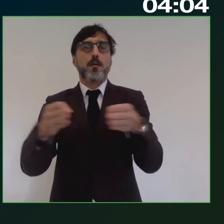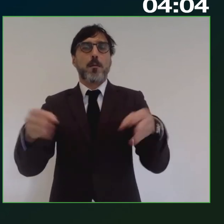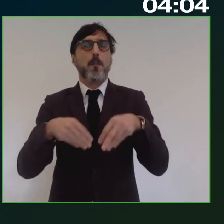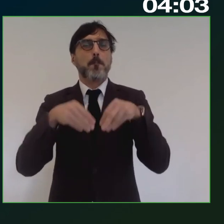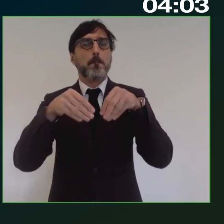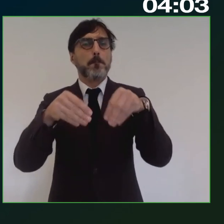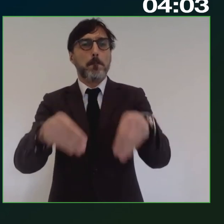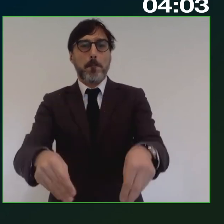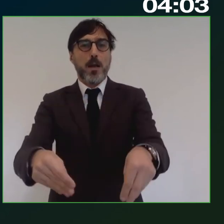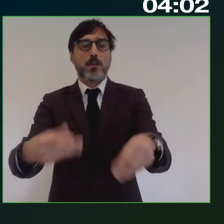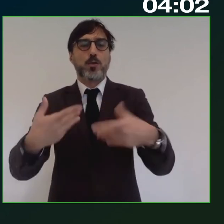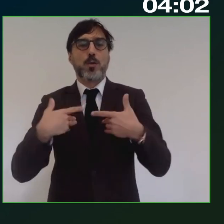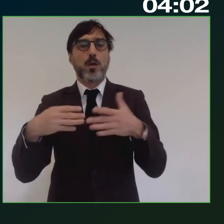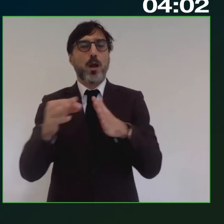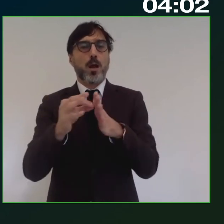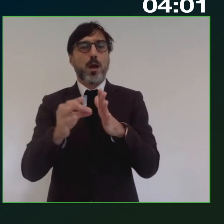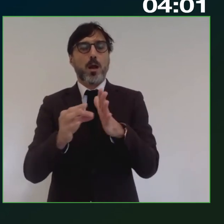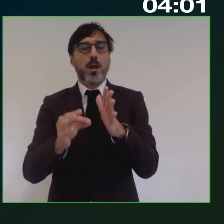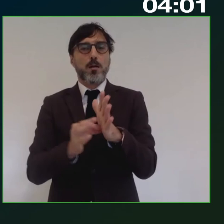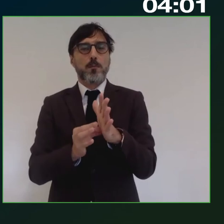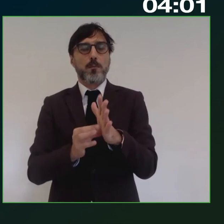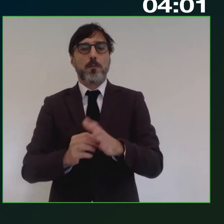ai contenuti dei problemi strutturali.